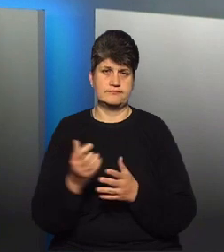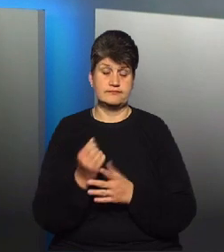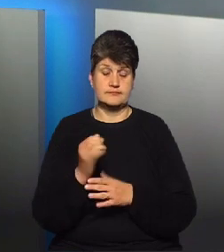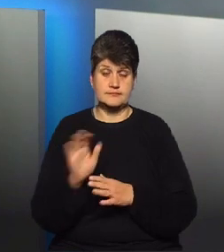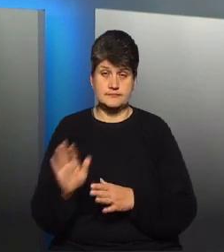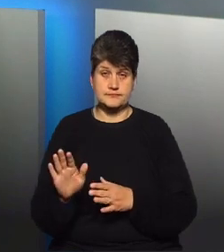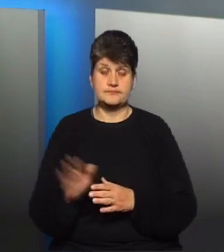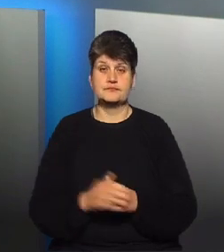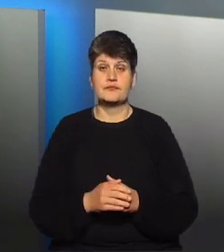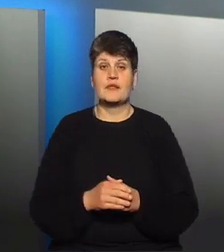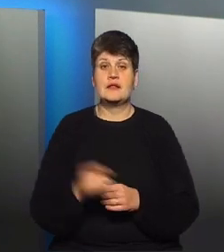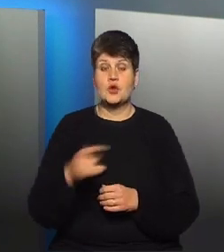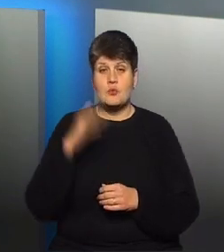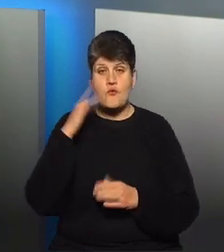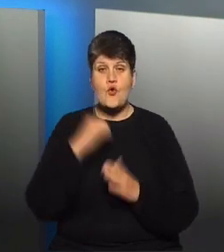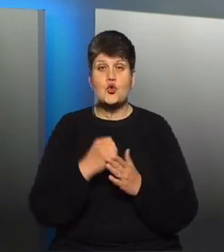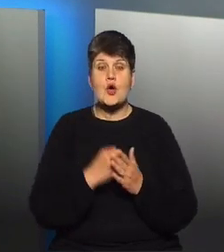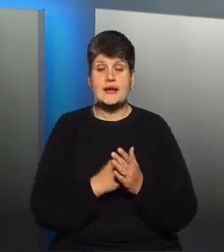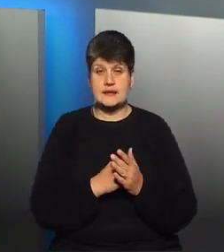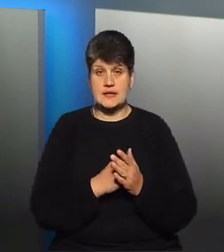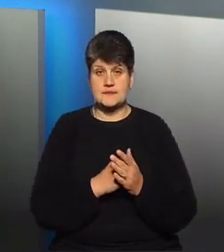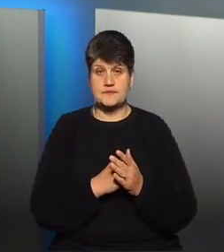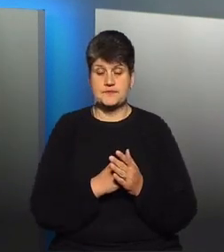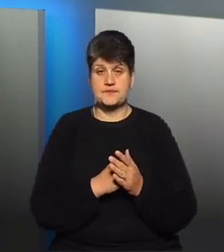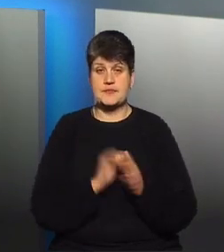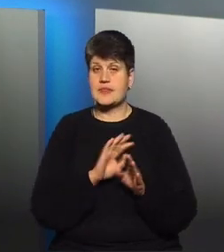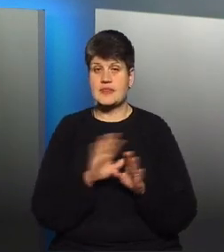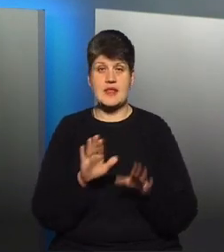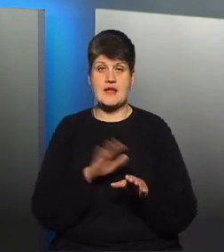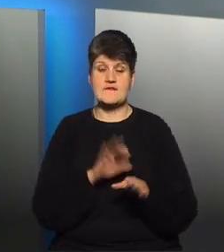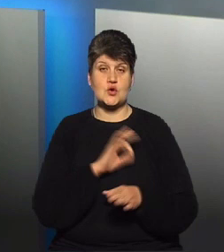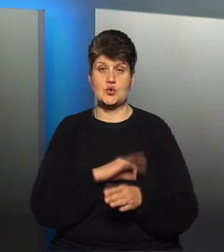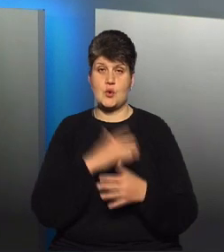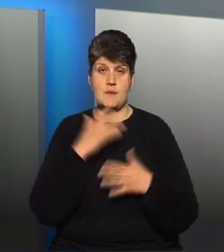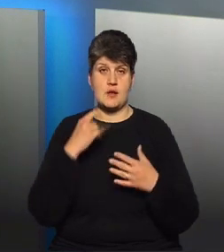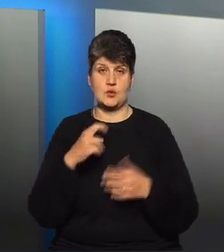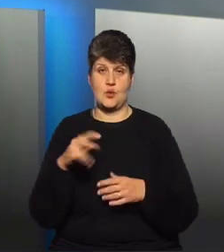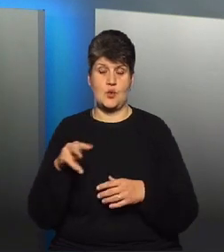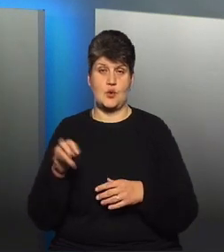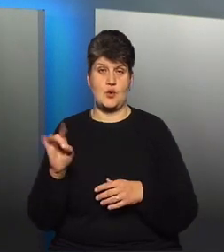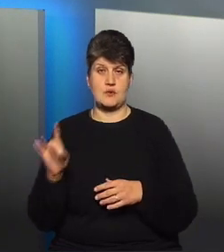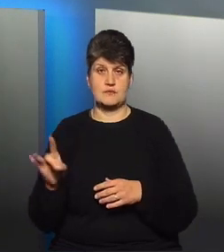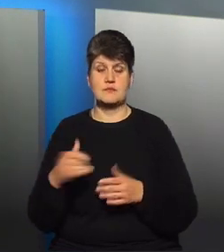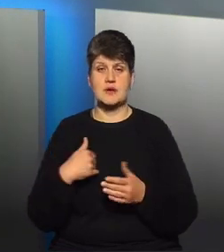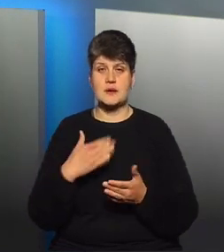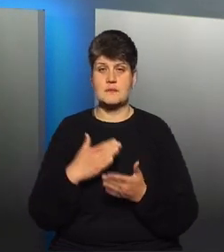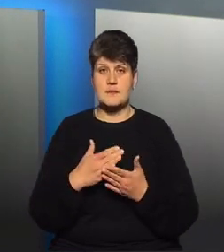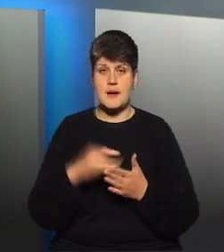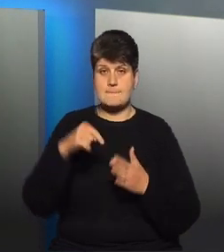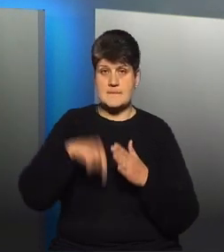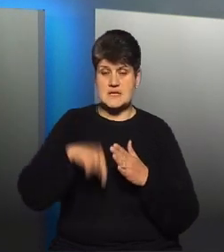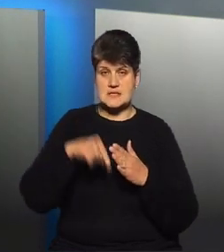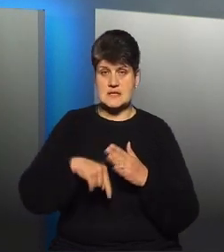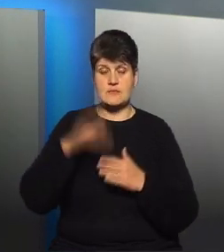Тернопіль водоканал не використовує багато хлору, тому що ми маємо, знову ж таки, підземну воду, а